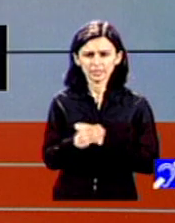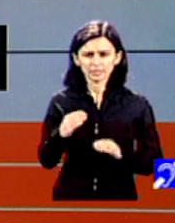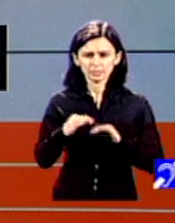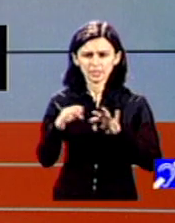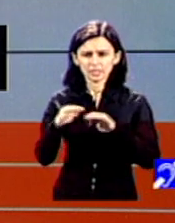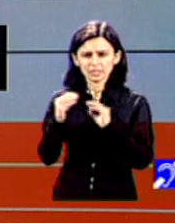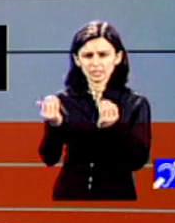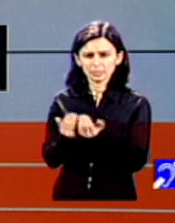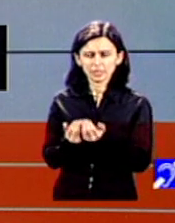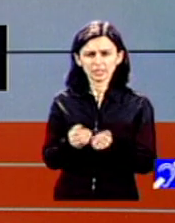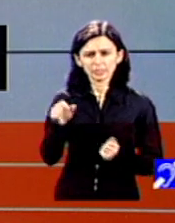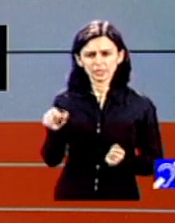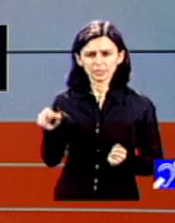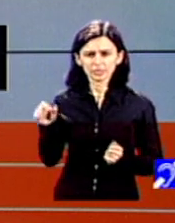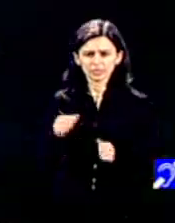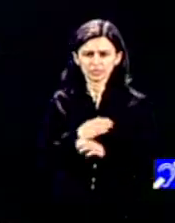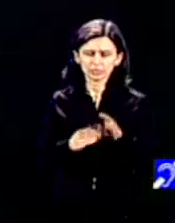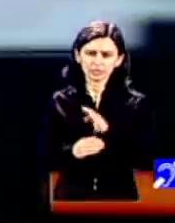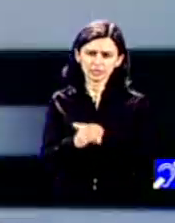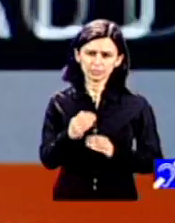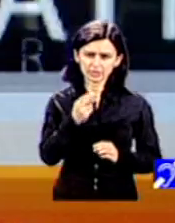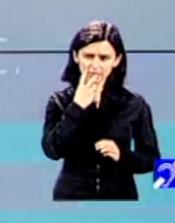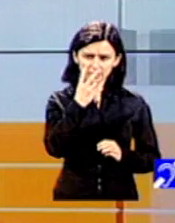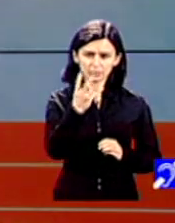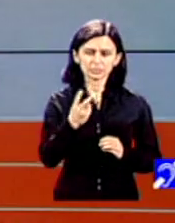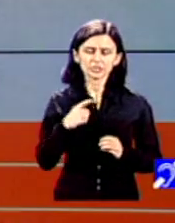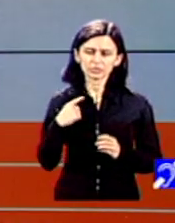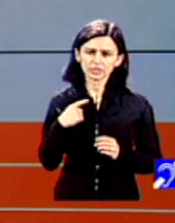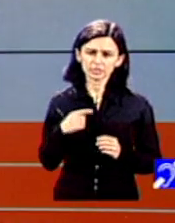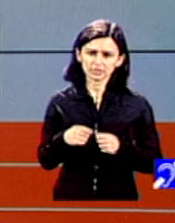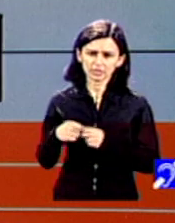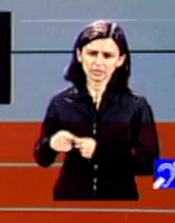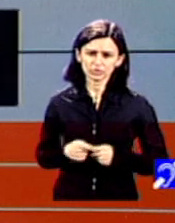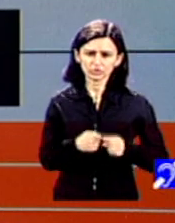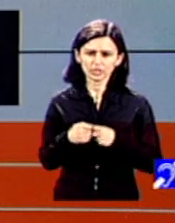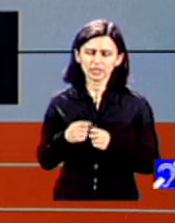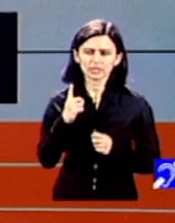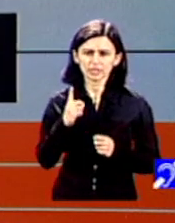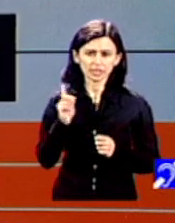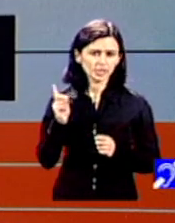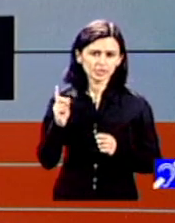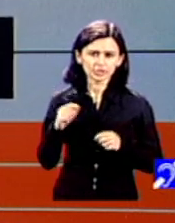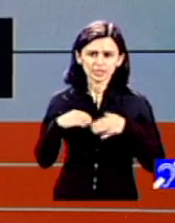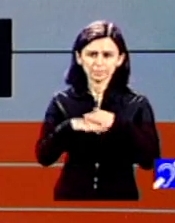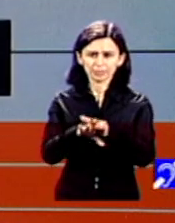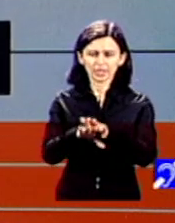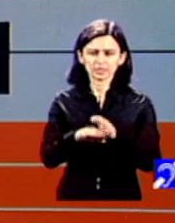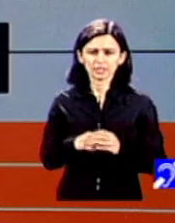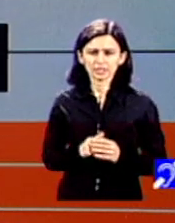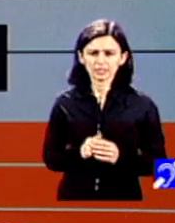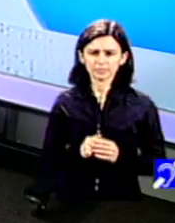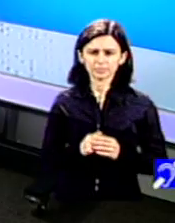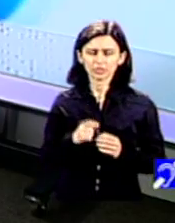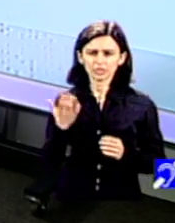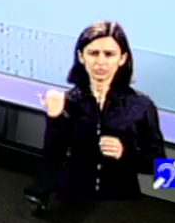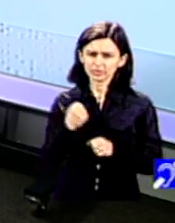pandemie, persoanele cu dizabilități, și am văzut asta de multe ori, sunt în societate, dar adesea nu fac parte din ea. Și aici au fost extrem de